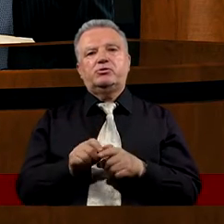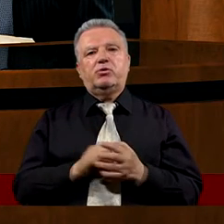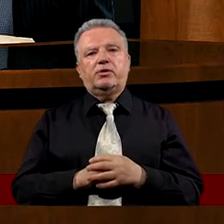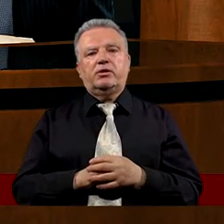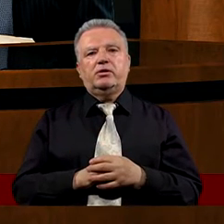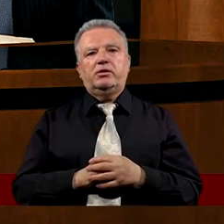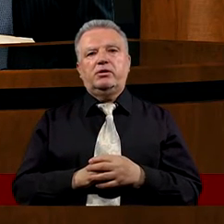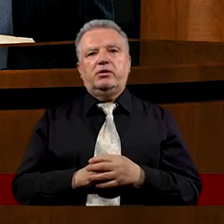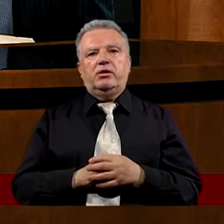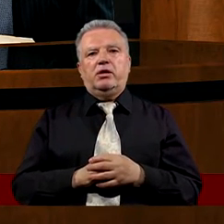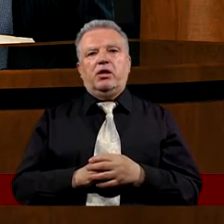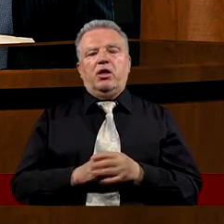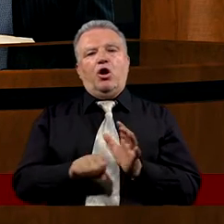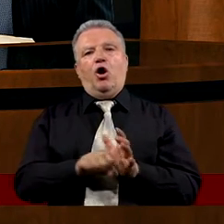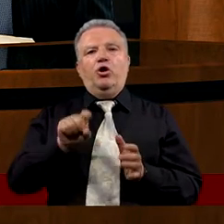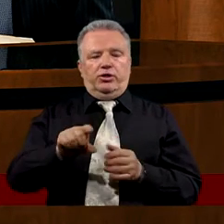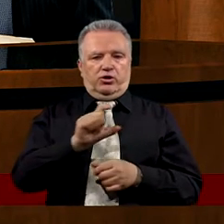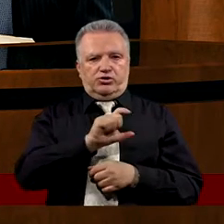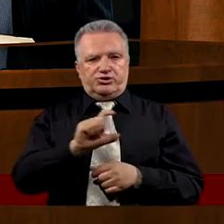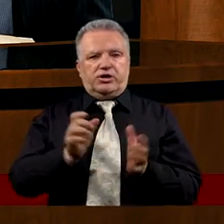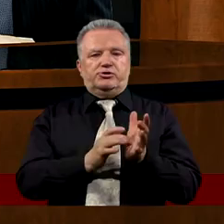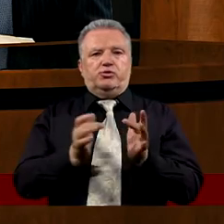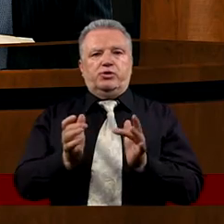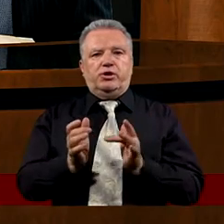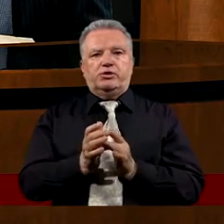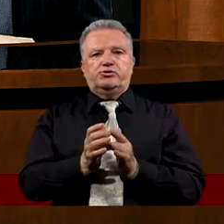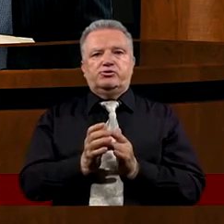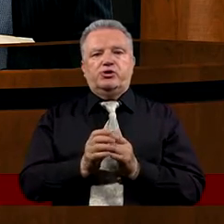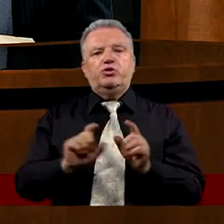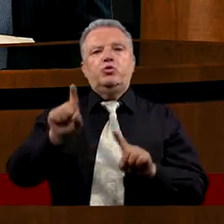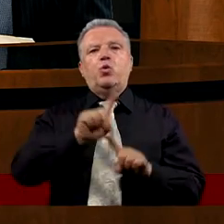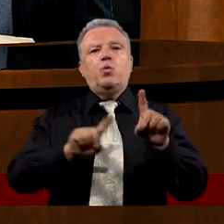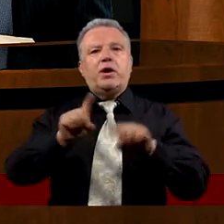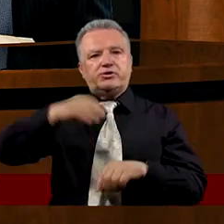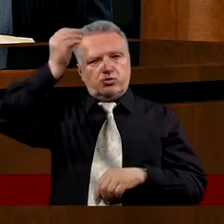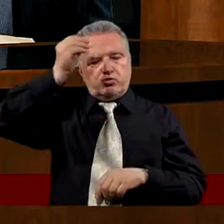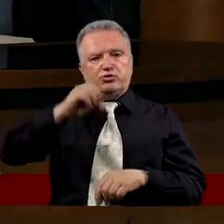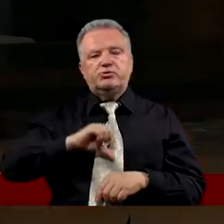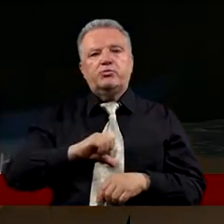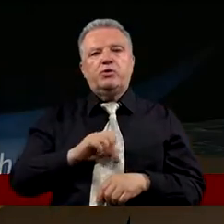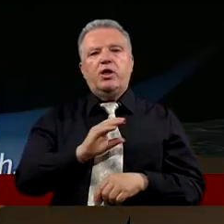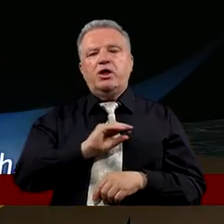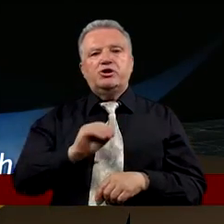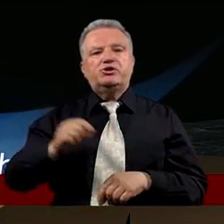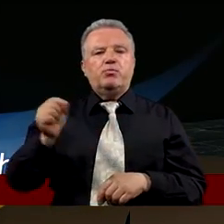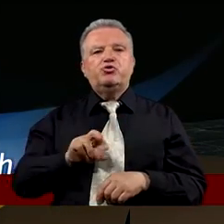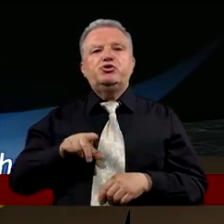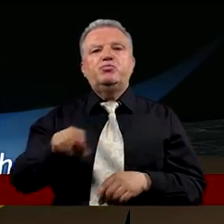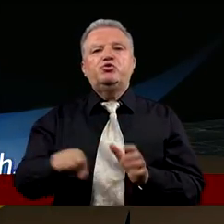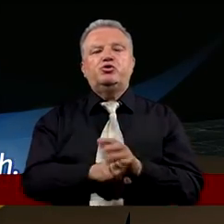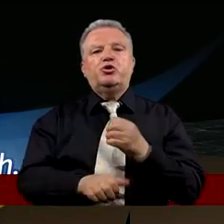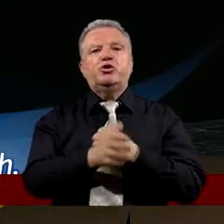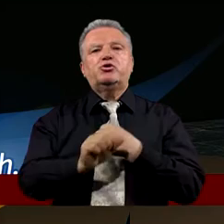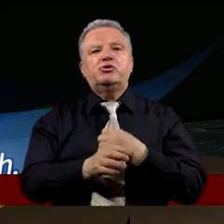te słowa. Od tej pory Jezus Chrystus tłumaczył uczniom swoim, że musi pójść do